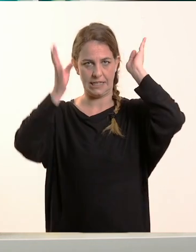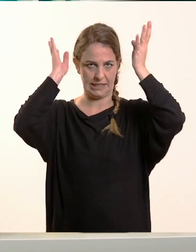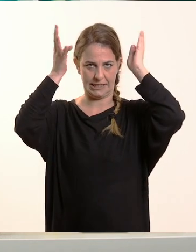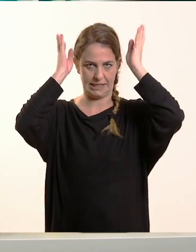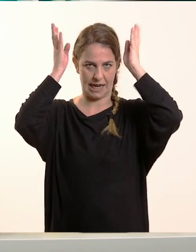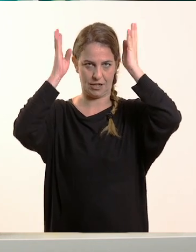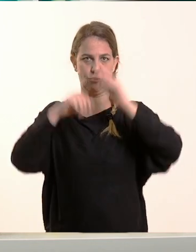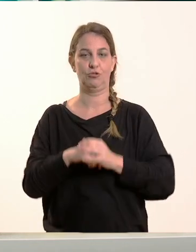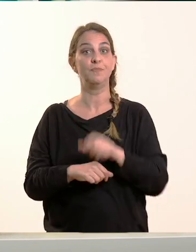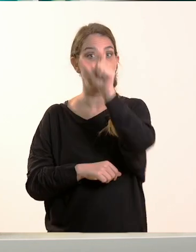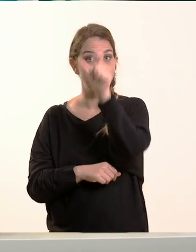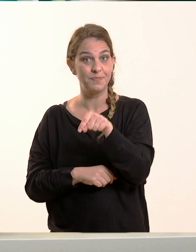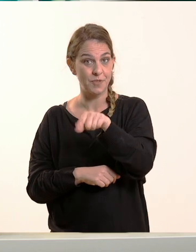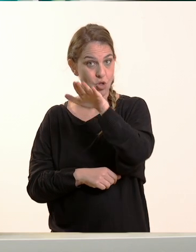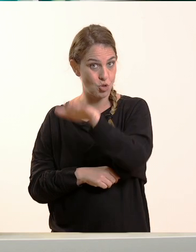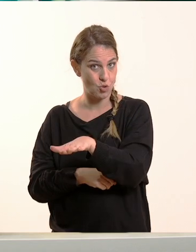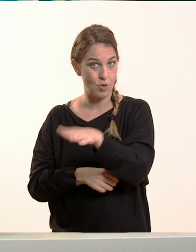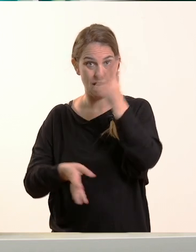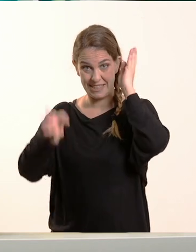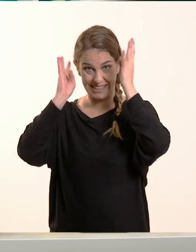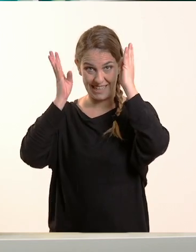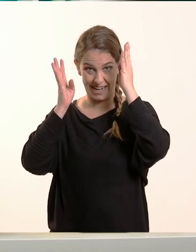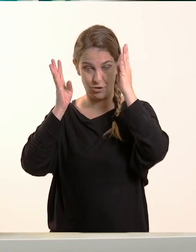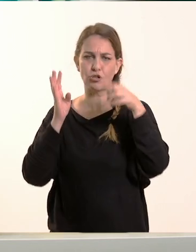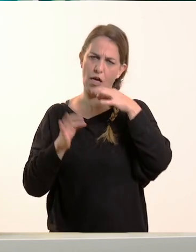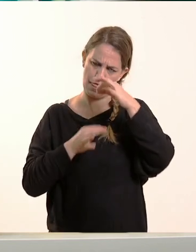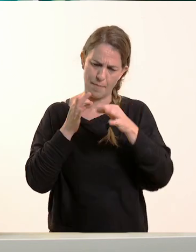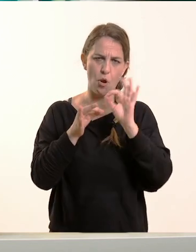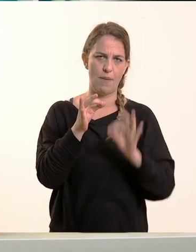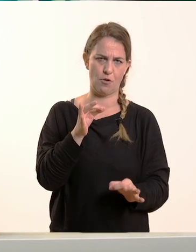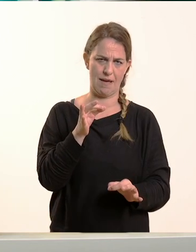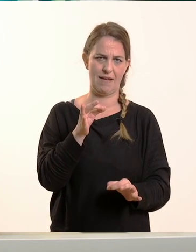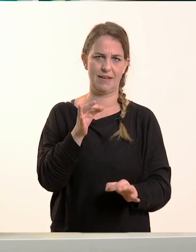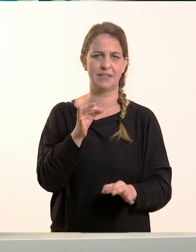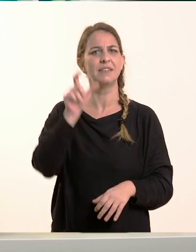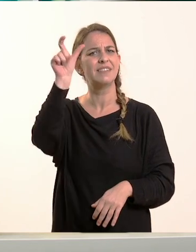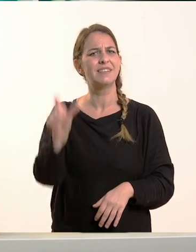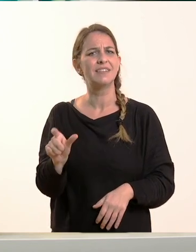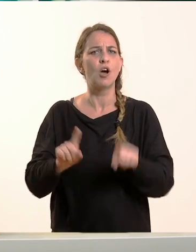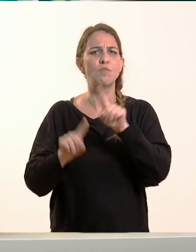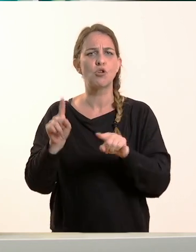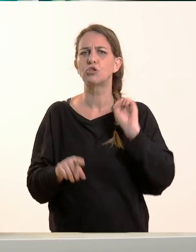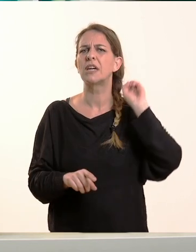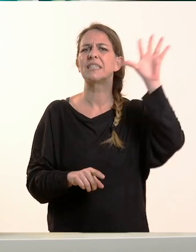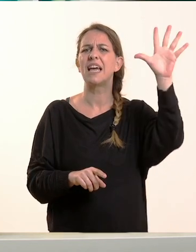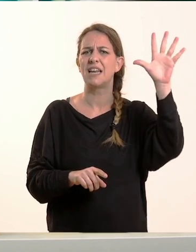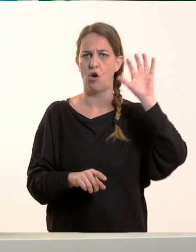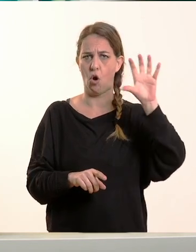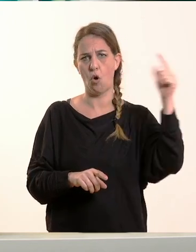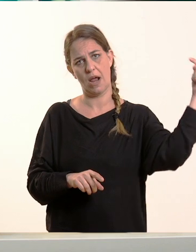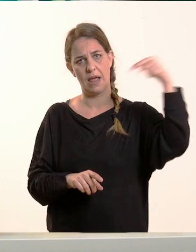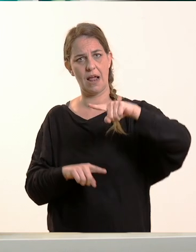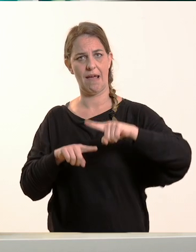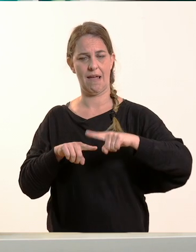παιδί, ο Σέργιος, σας το λέω, δεν μας το λέει εδώ, σας το λέω να το ξέρετε, που έχει έρθει από μια ξένη χώρα στην Ελλάδα.